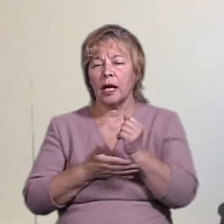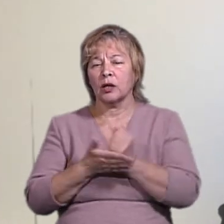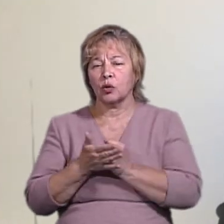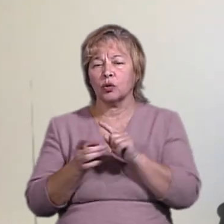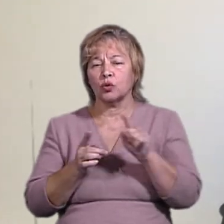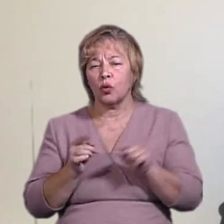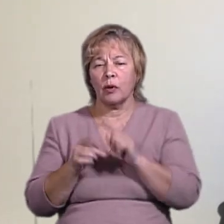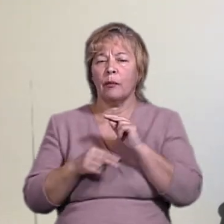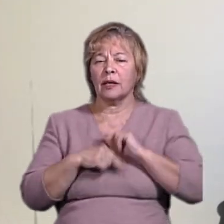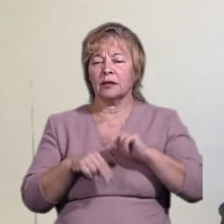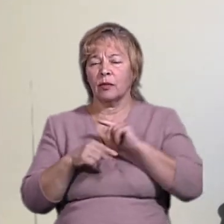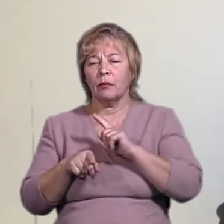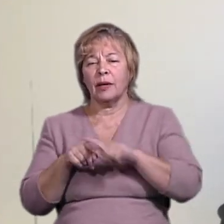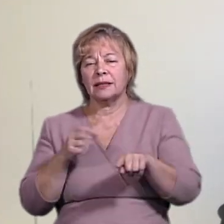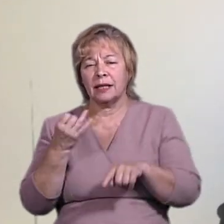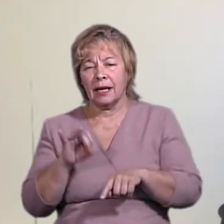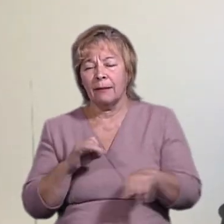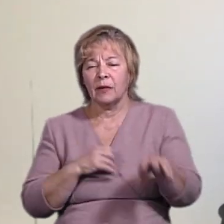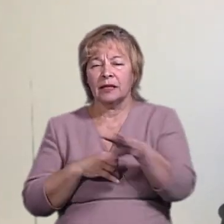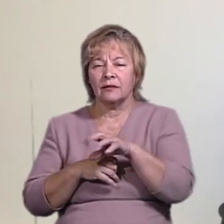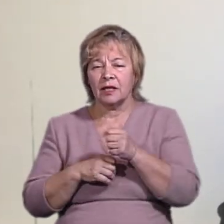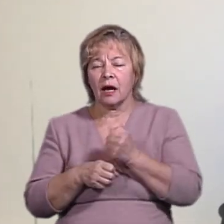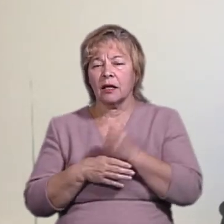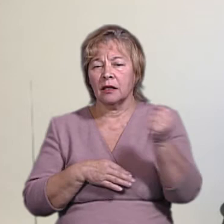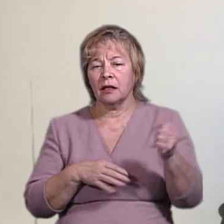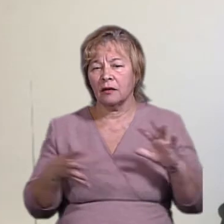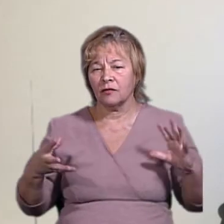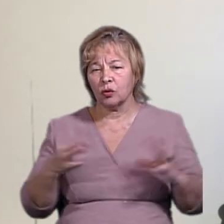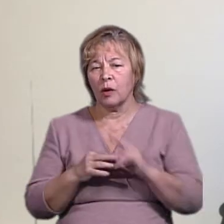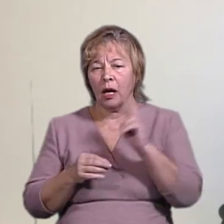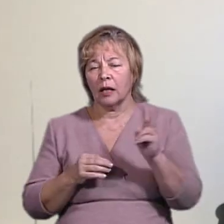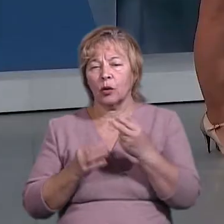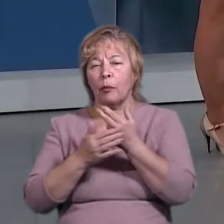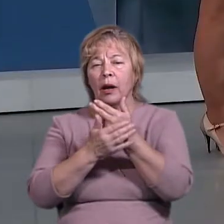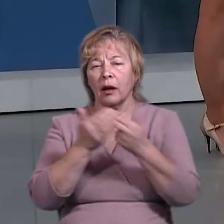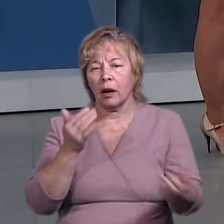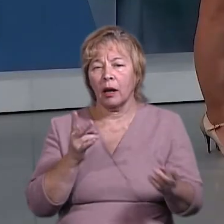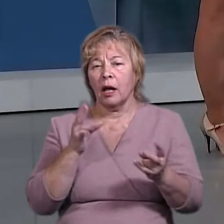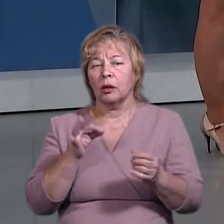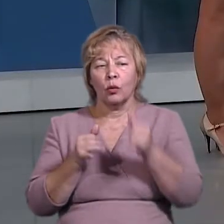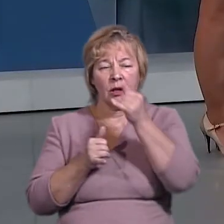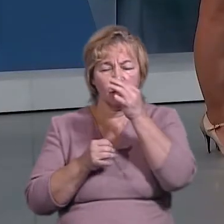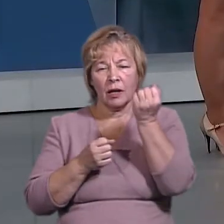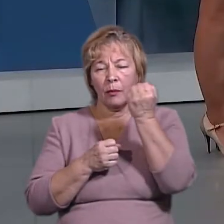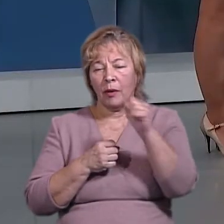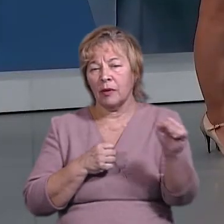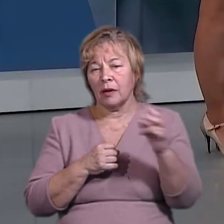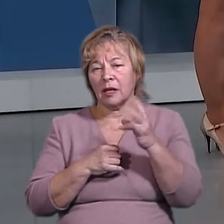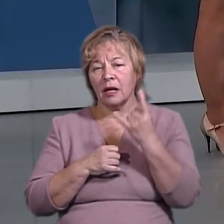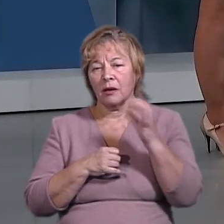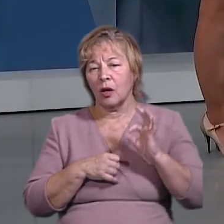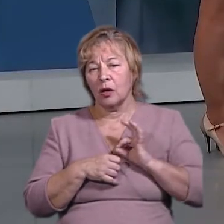для того, щоб працювати швидше, ніж всі кандидати в Сумі, які програли, але, на жаль, не спромоглися на жодні